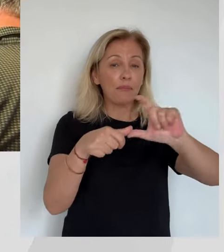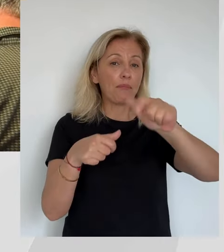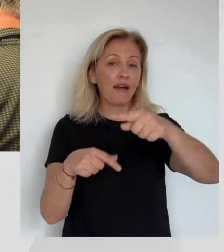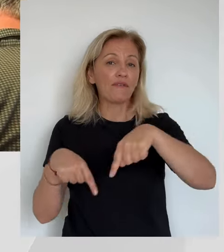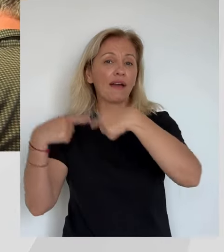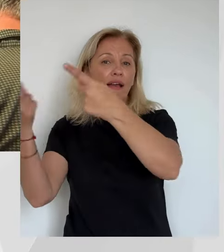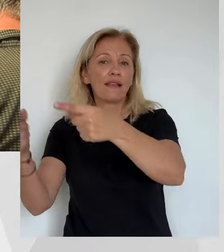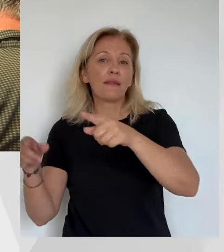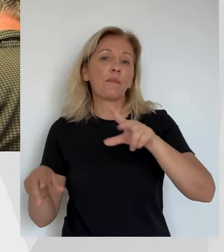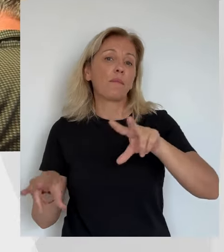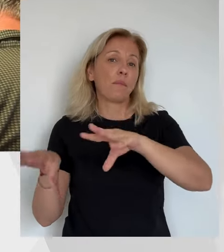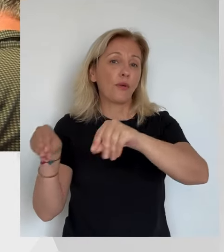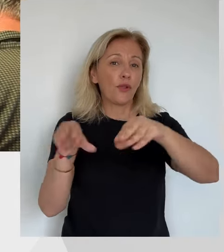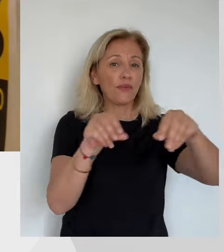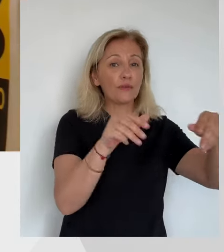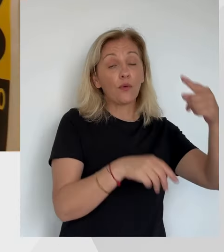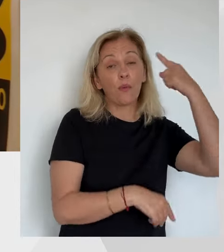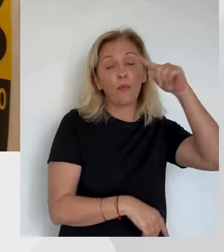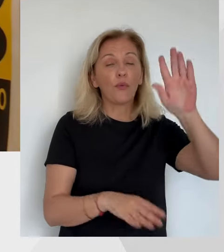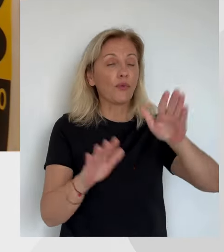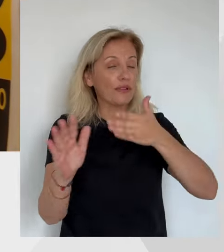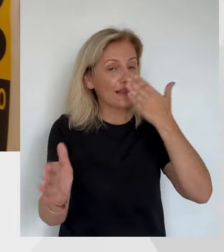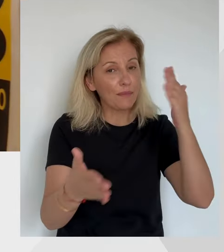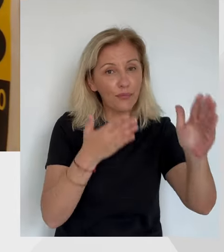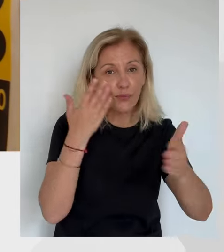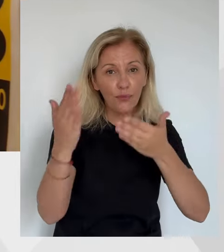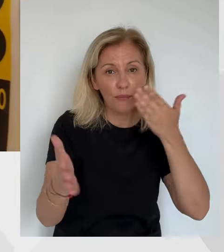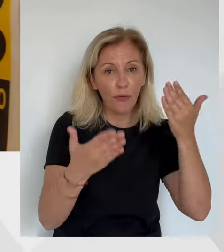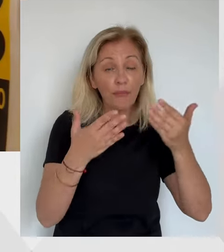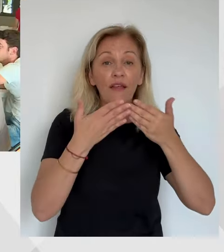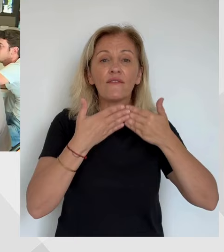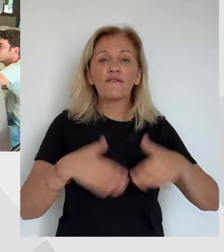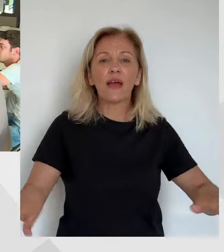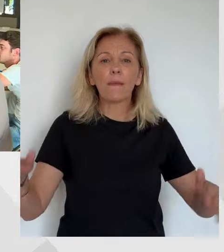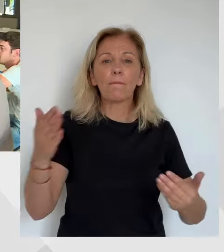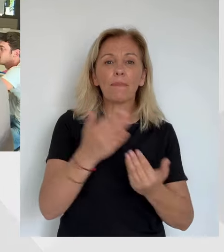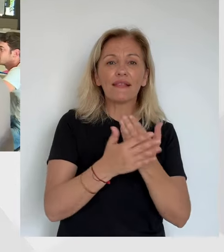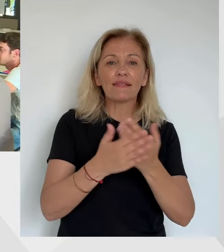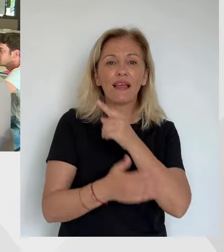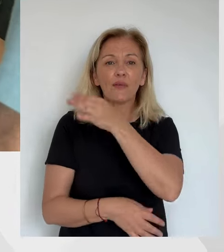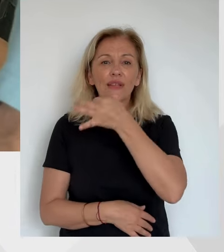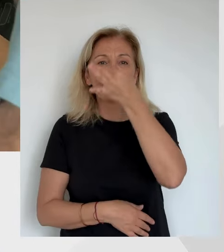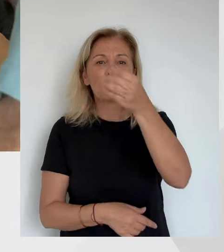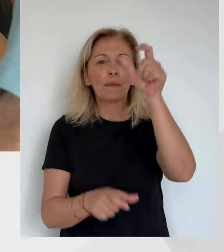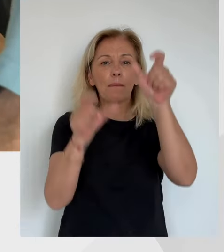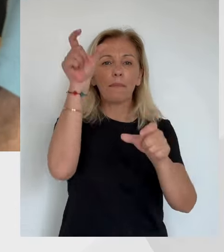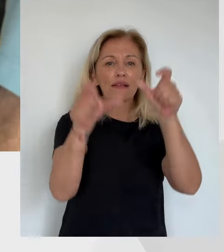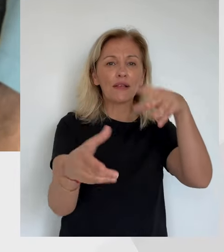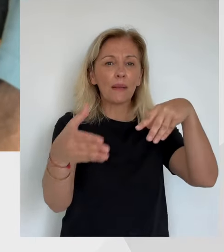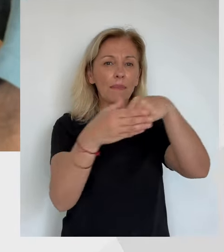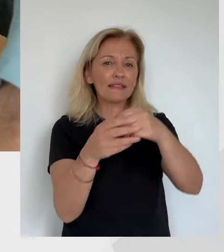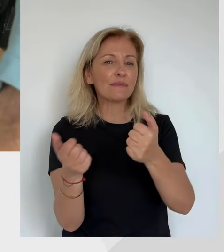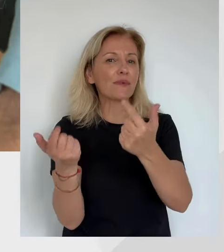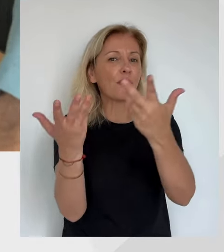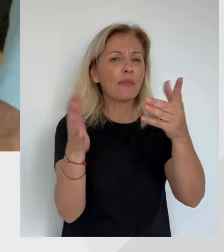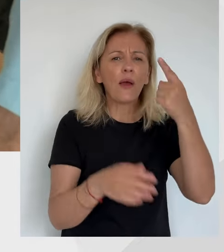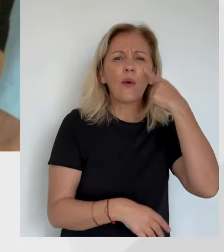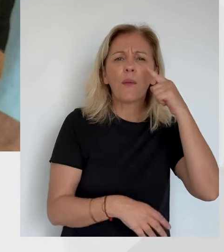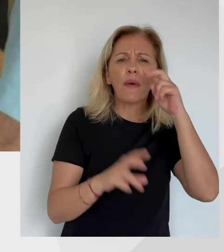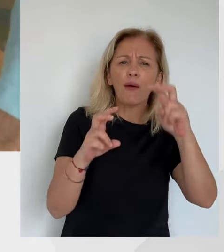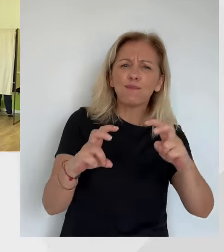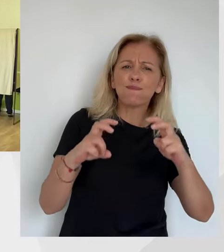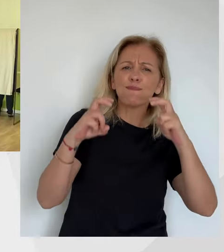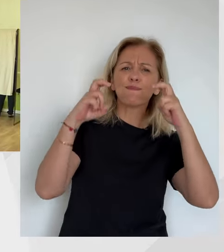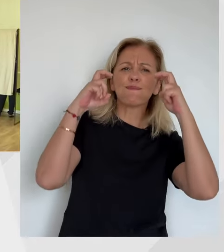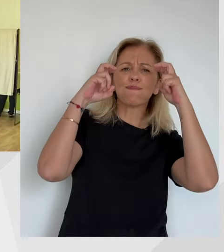bureau de vote avant de rejoindre Porto Vex pour le dépouillement. En fin de matinée, il commentait le taux de participation. On dirait qu'il une forte